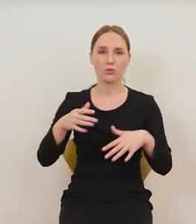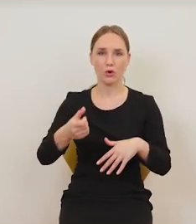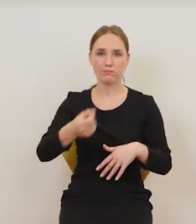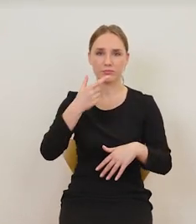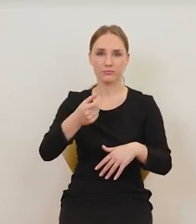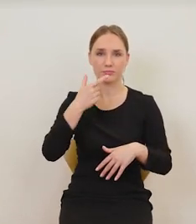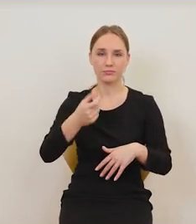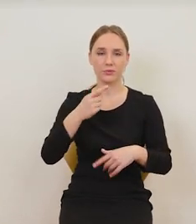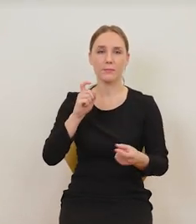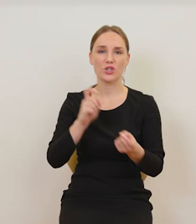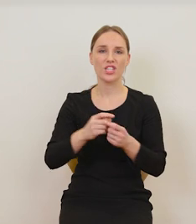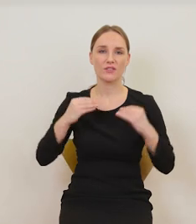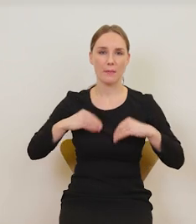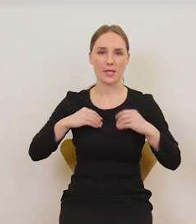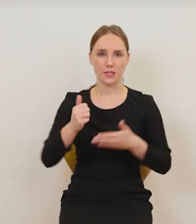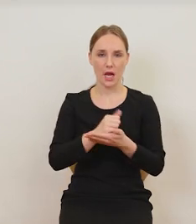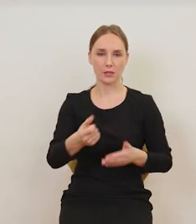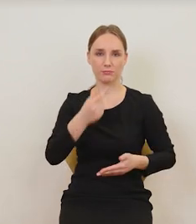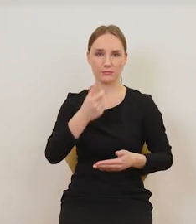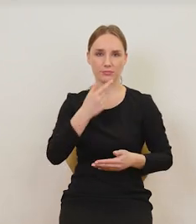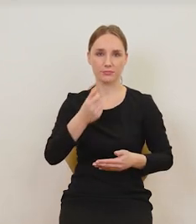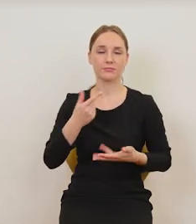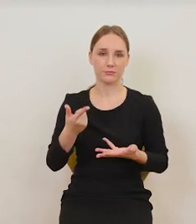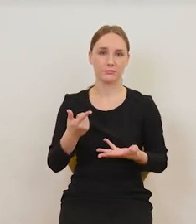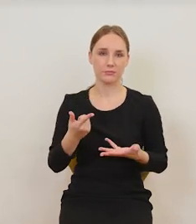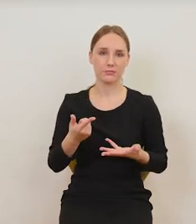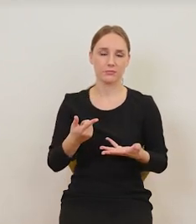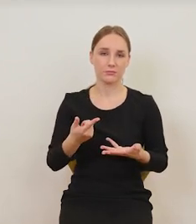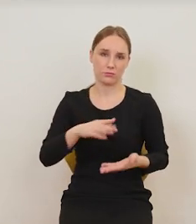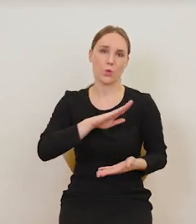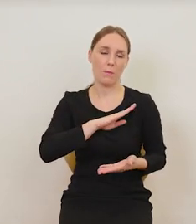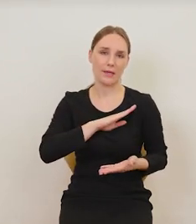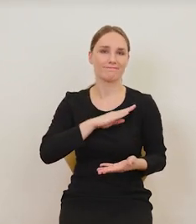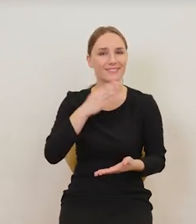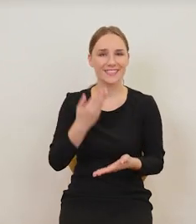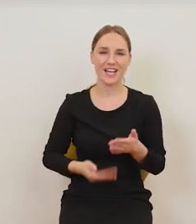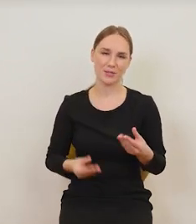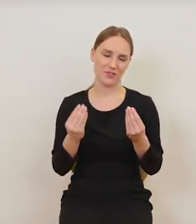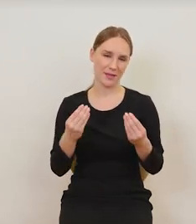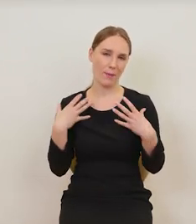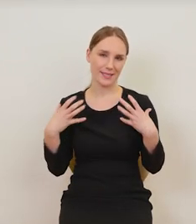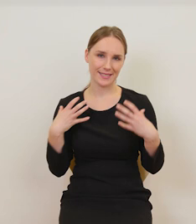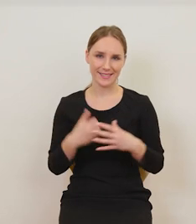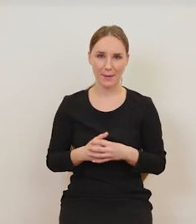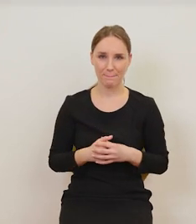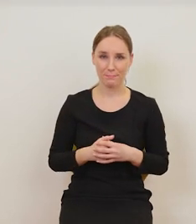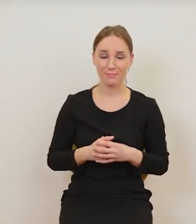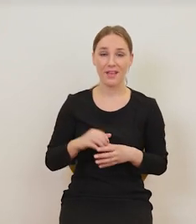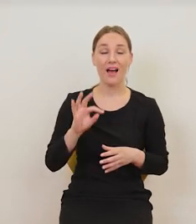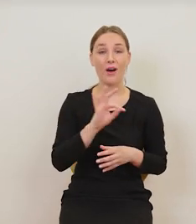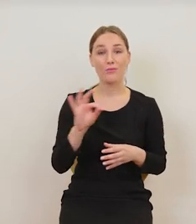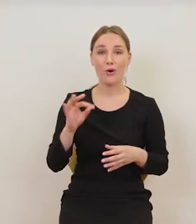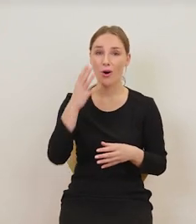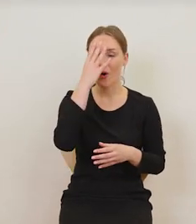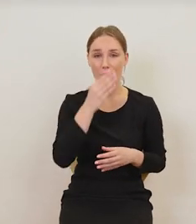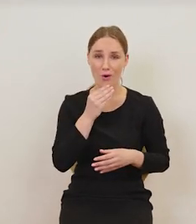antydepresanty i straciliśmy znakomitego artystę. A jego obrazy są w